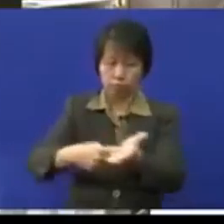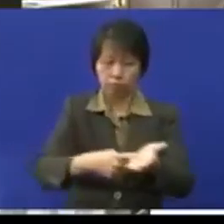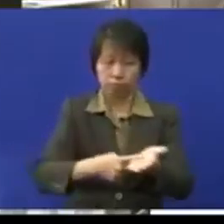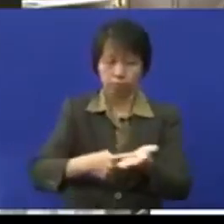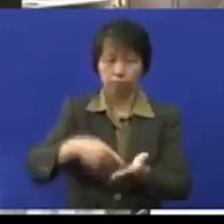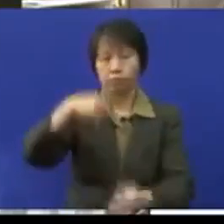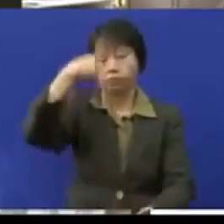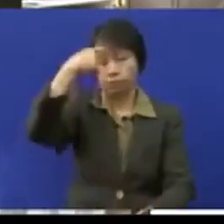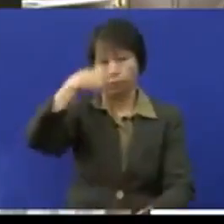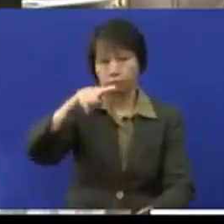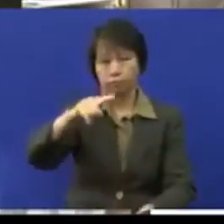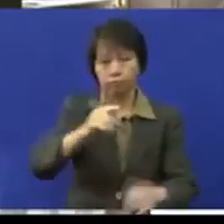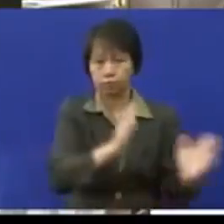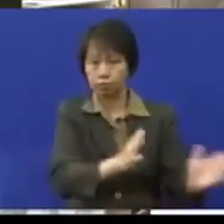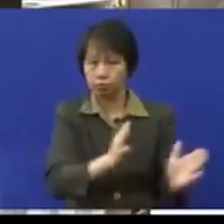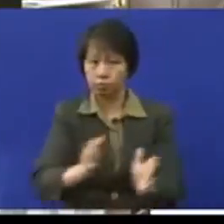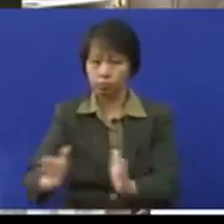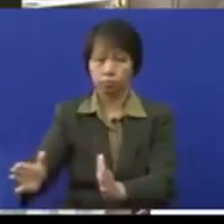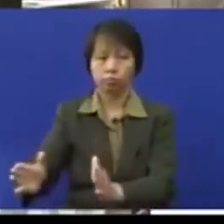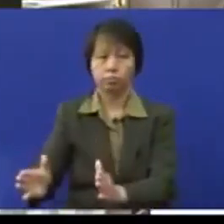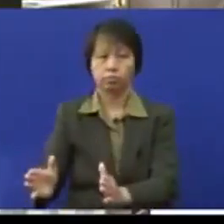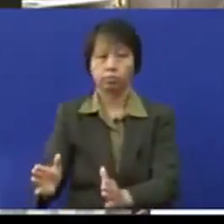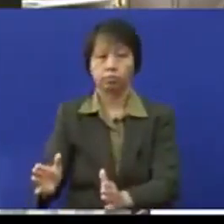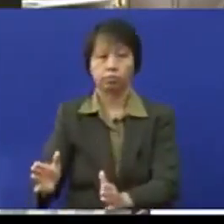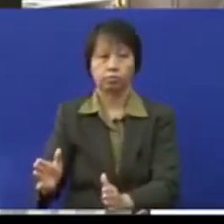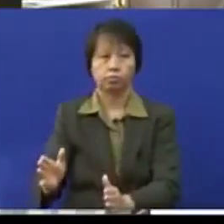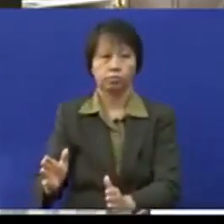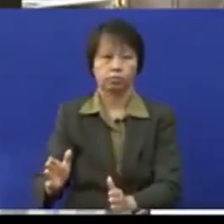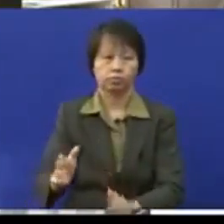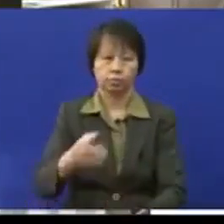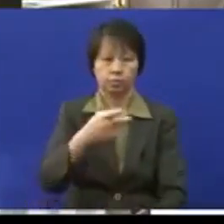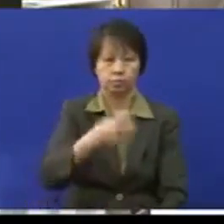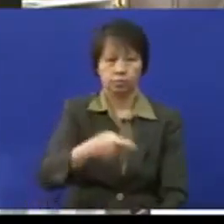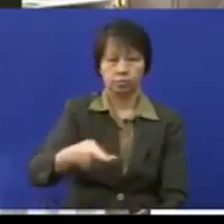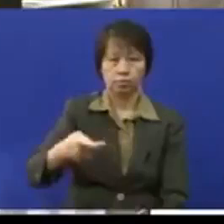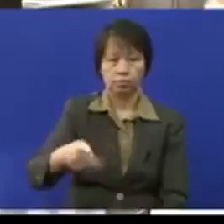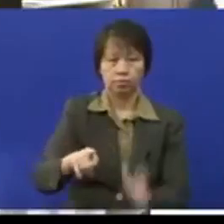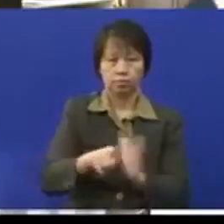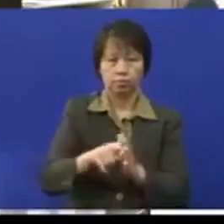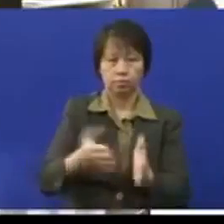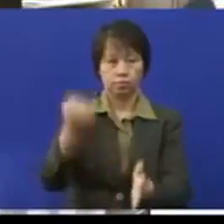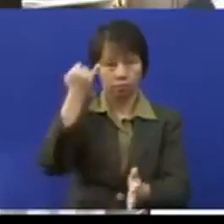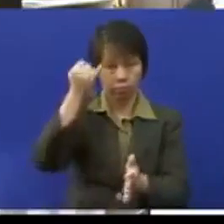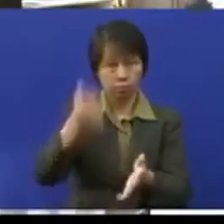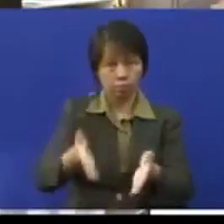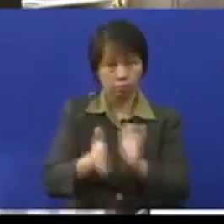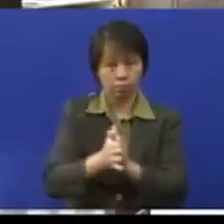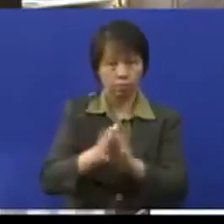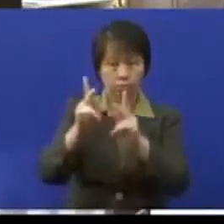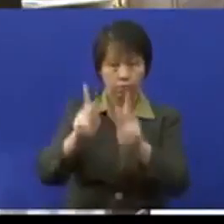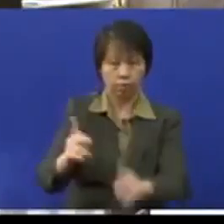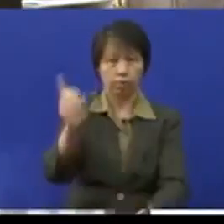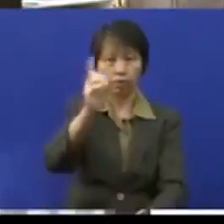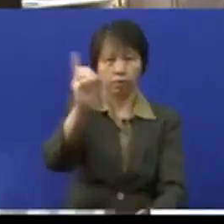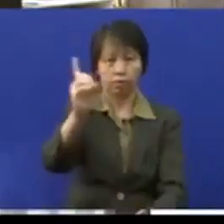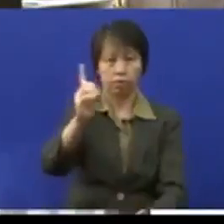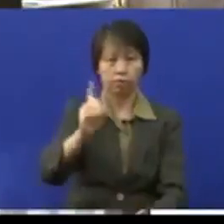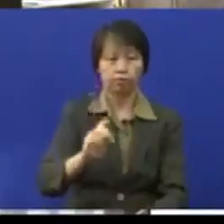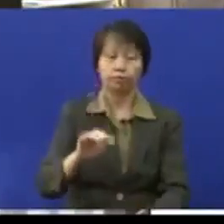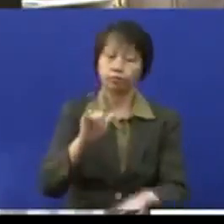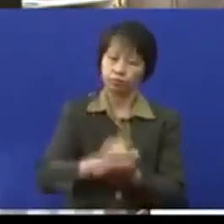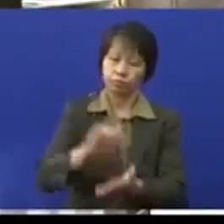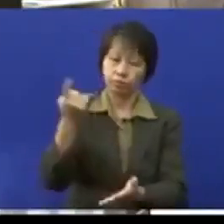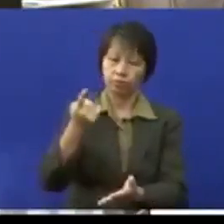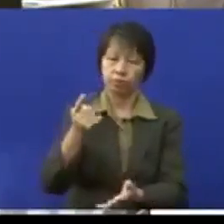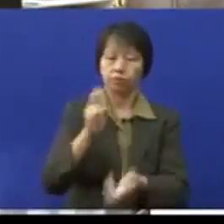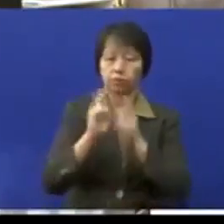bagi merealisasikan perkara-perkara yang disarankan oleh pihak Damansarat Utama jadi dengan itu saya